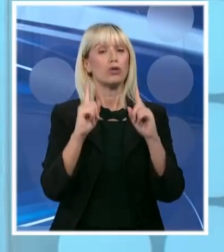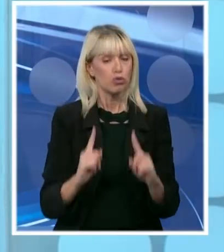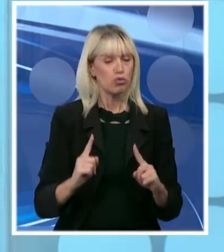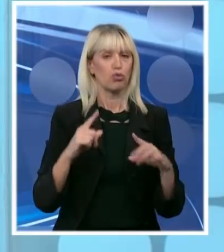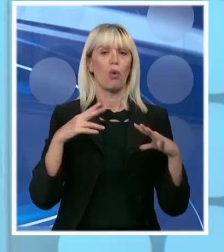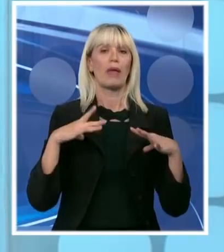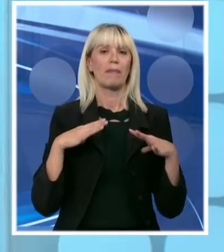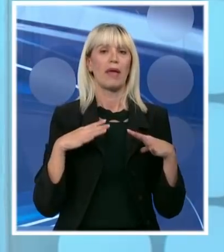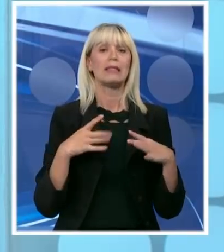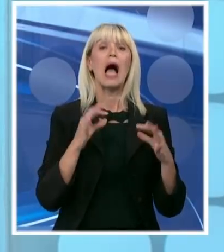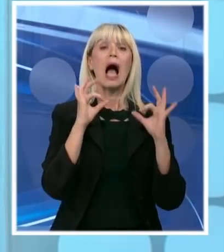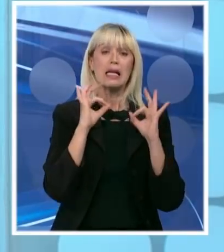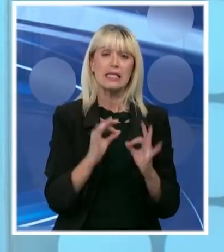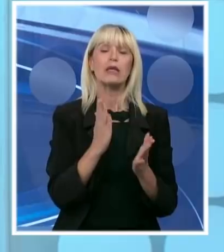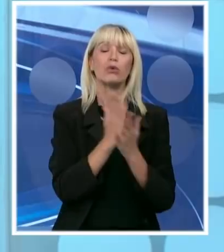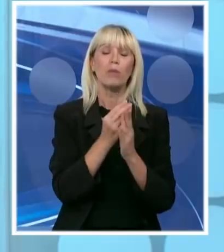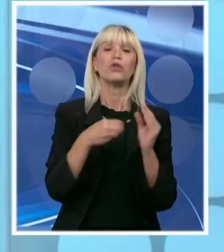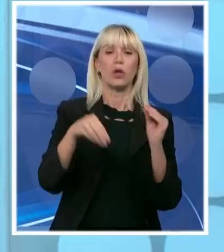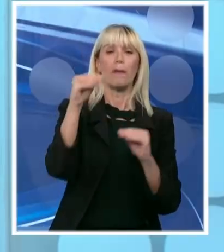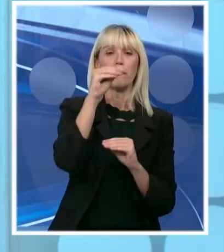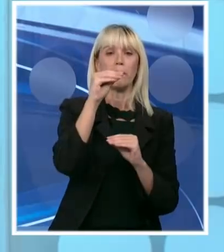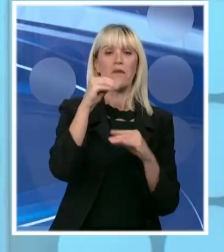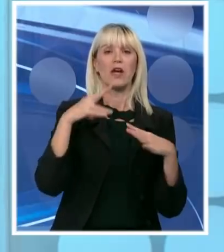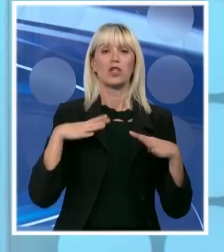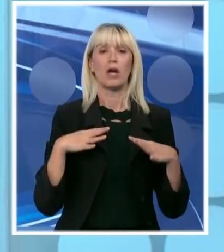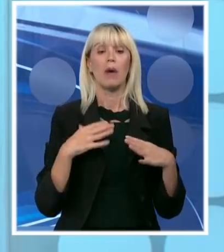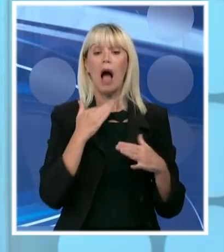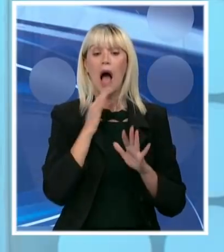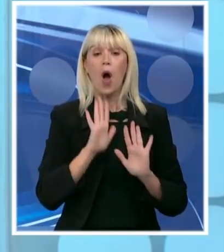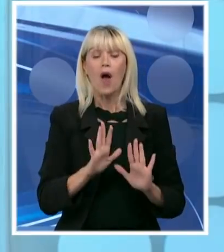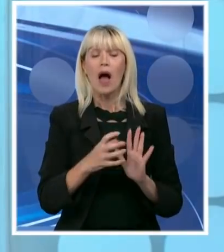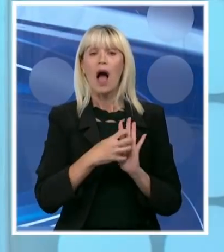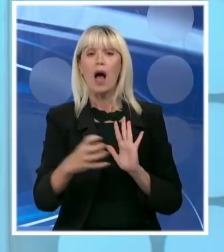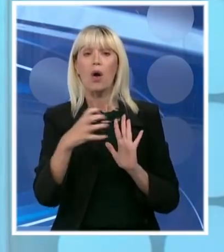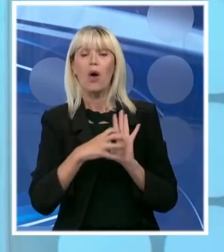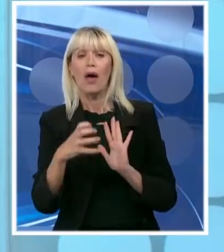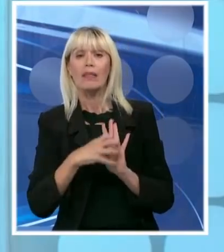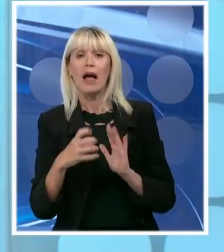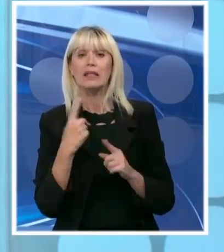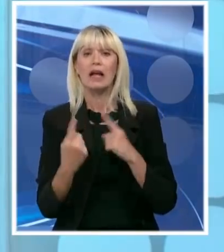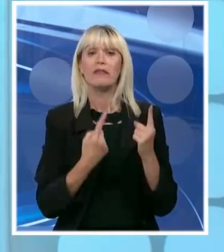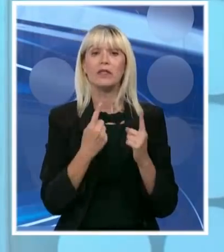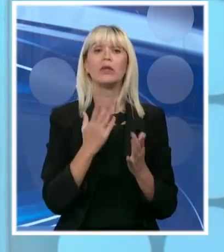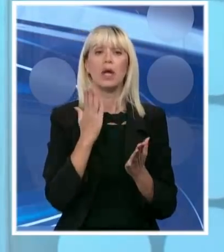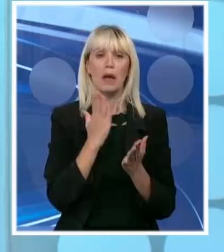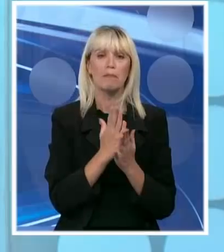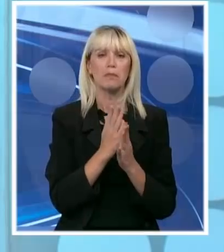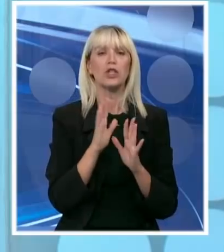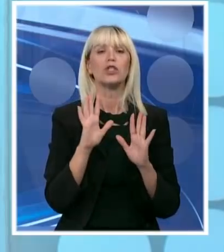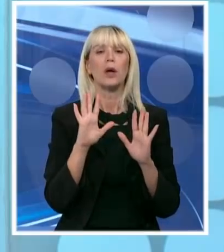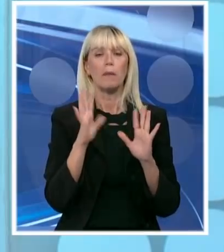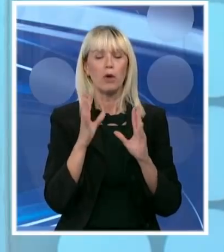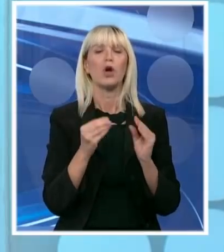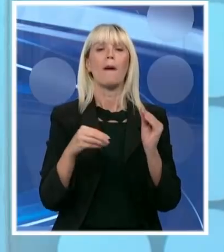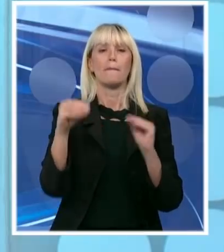je izvestno da ćemo penzije povećavati, a nadam se da ako ovako nastave podaci da nam dolaze, da ćemo imati prostora i za povećanje